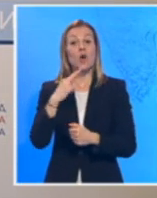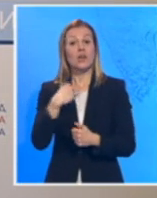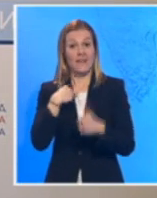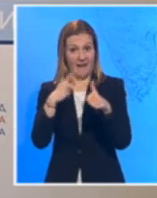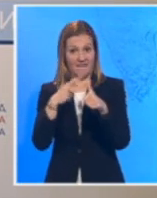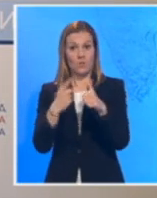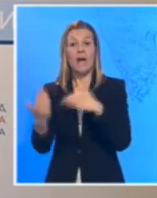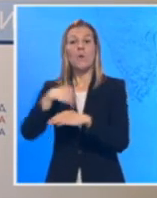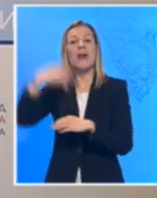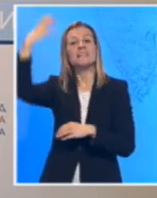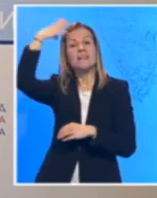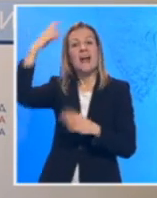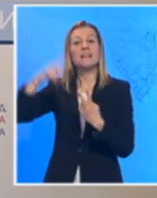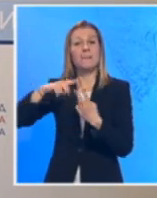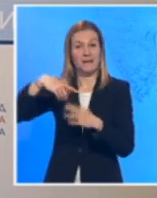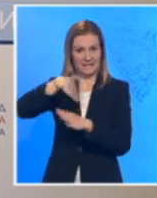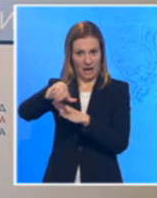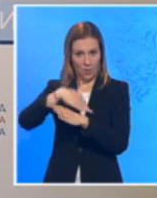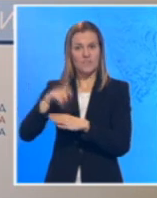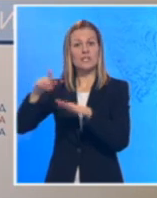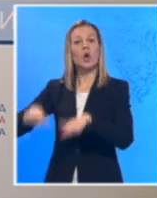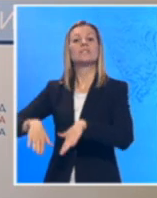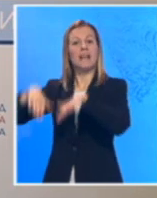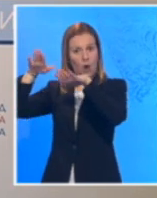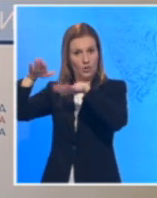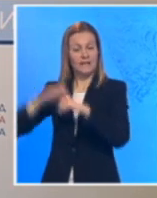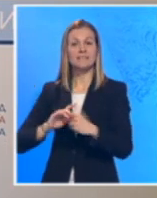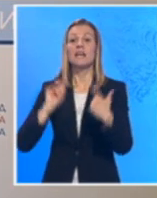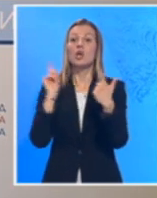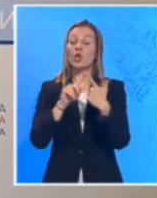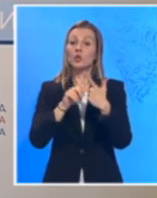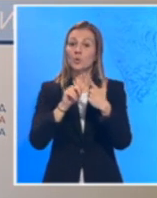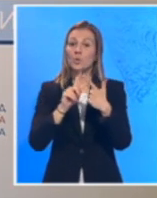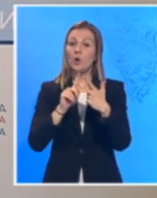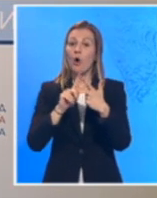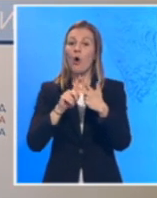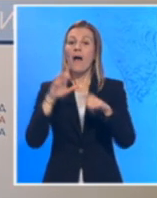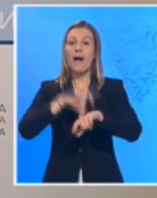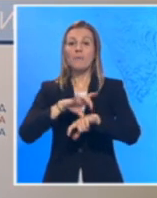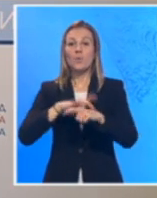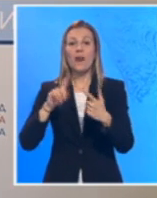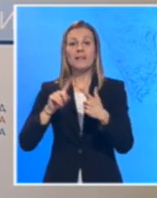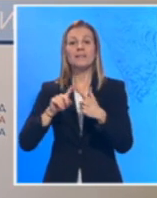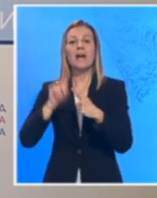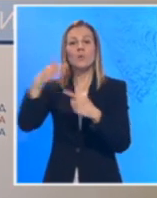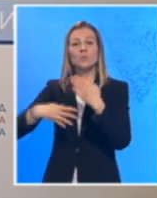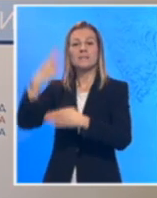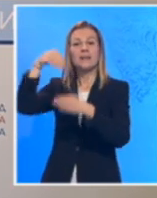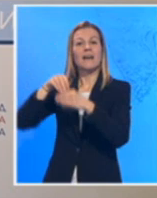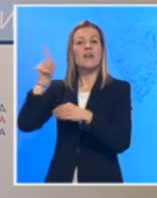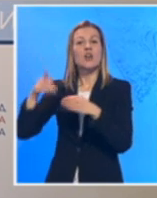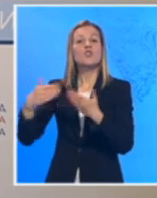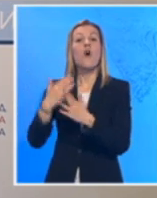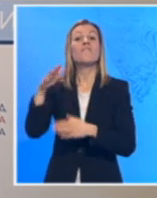ulaze iz Kralja Petra. To je ambulanta za odrasle respiratorne. Druga respiratorna ambulanta je u objektu na novom